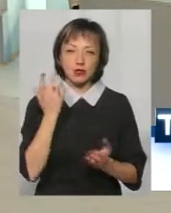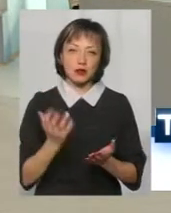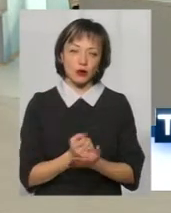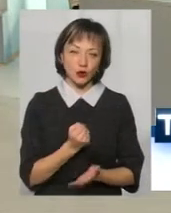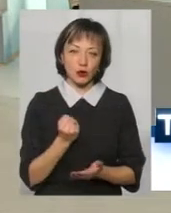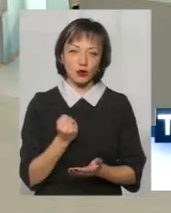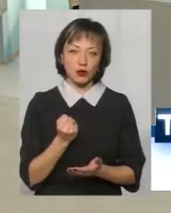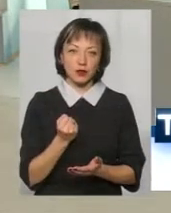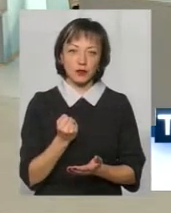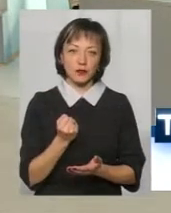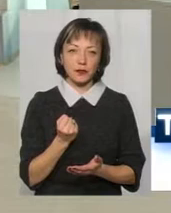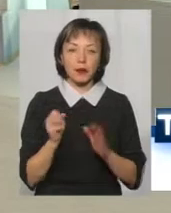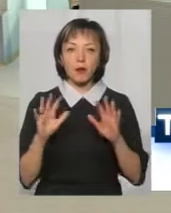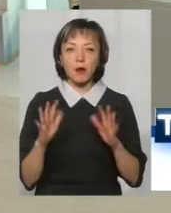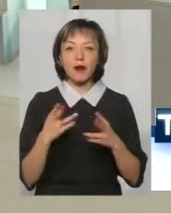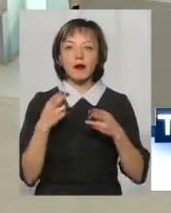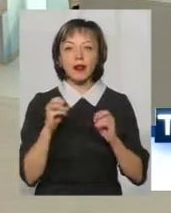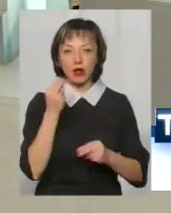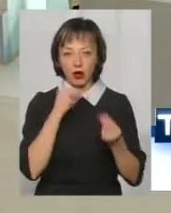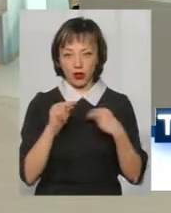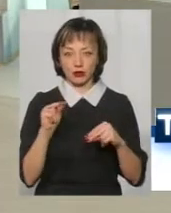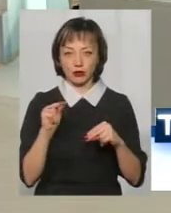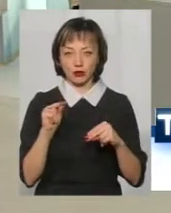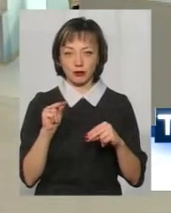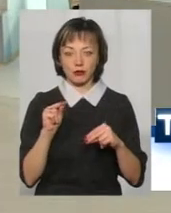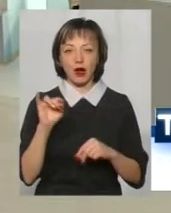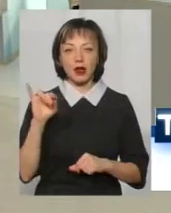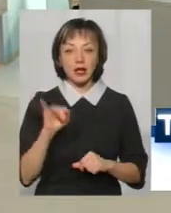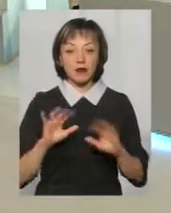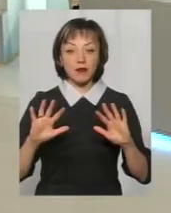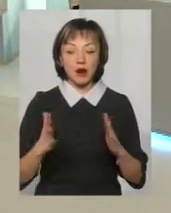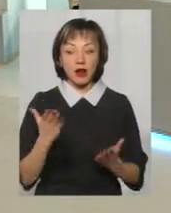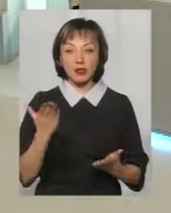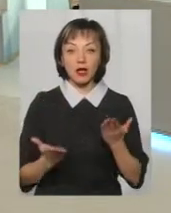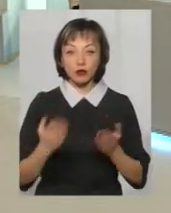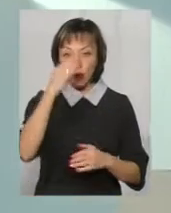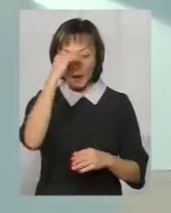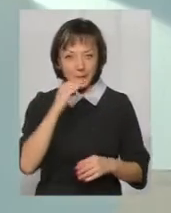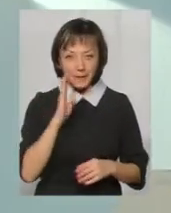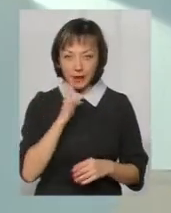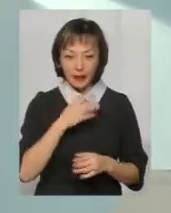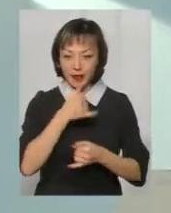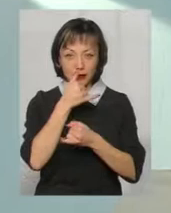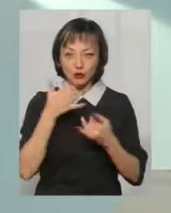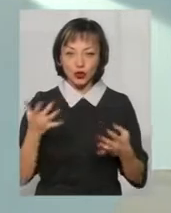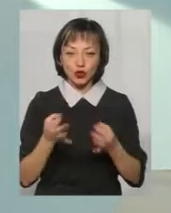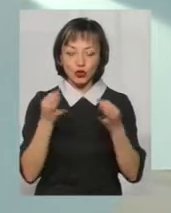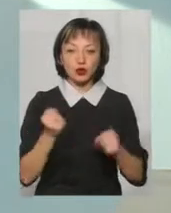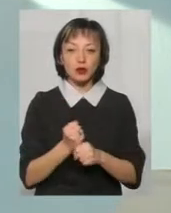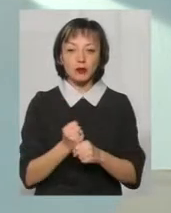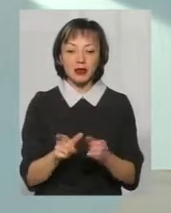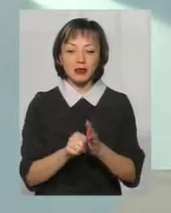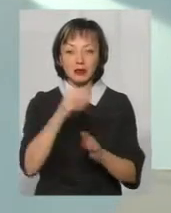той момент, де їм краще. І в разі, якщо ми не зможемо нічого зробити з